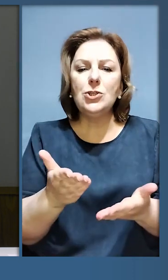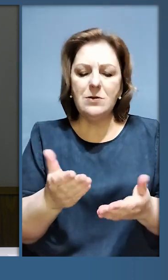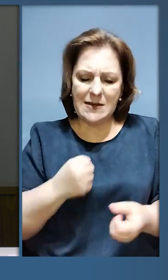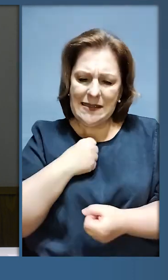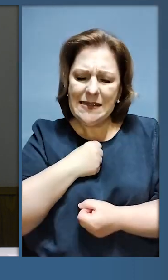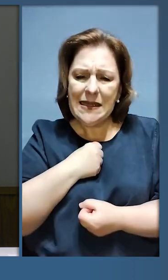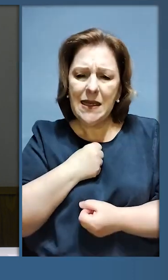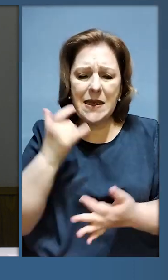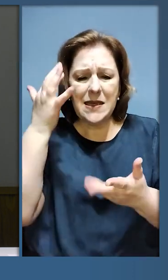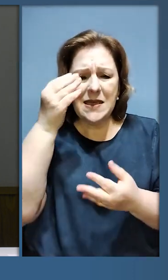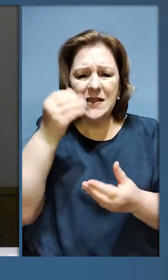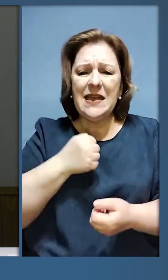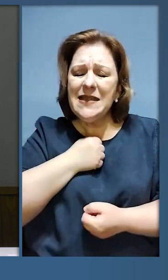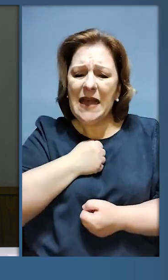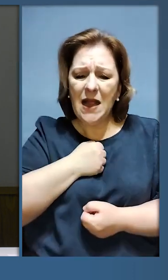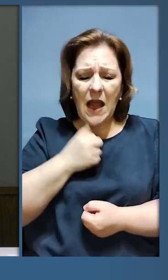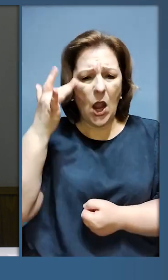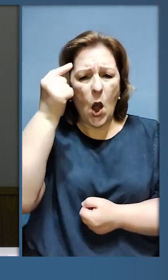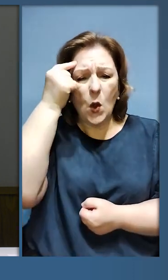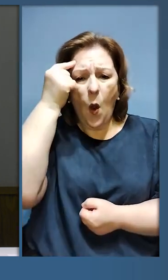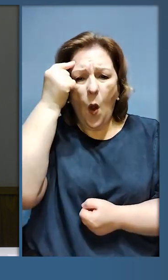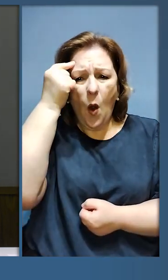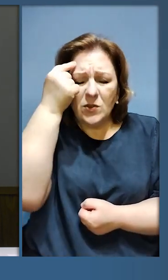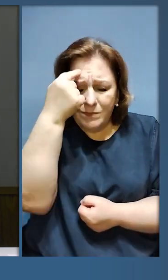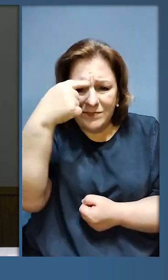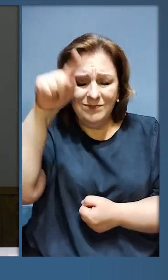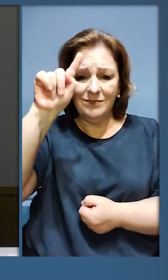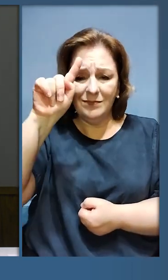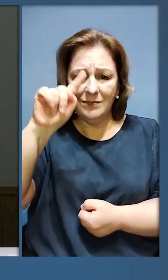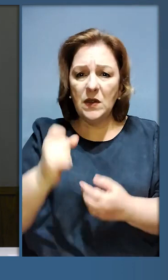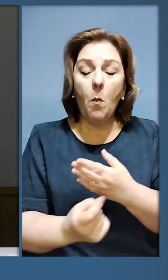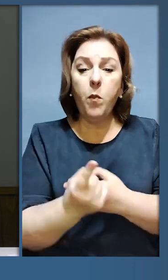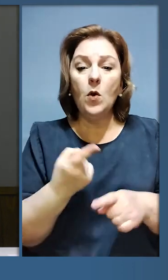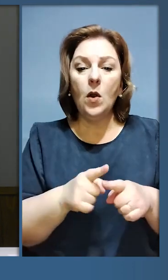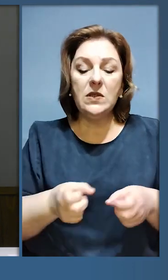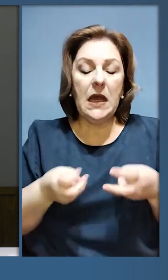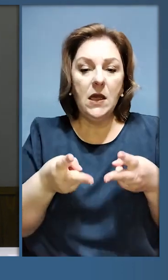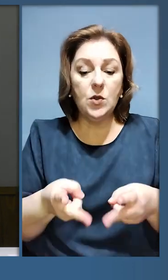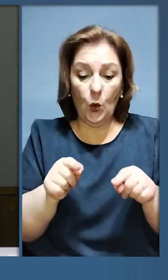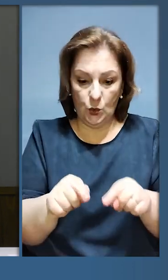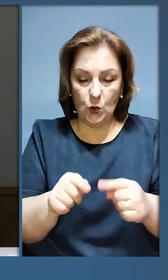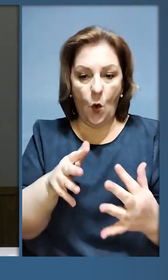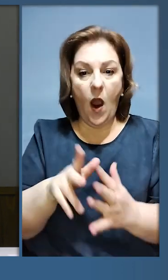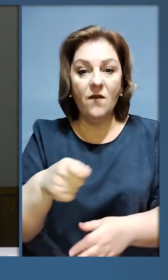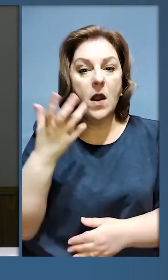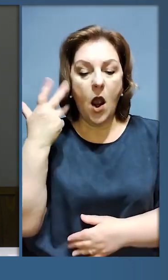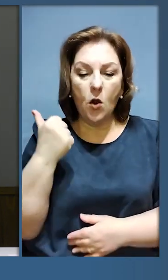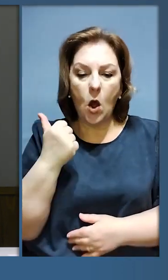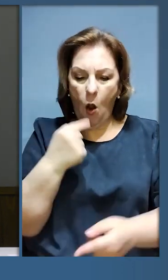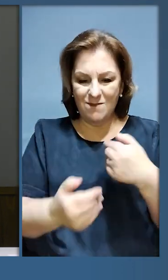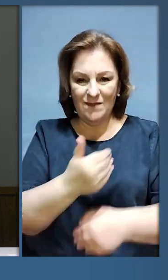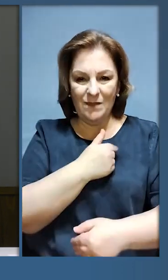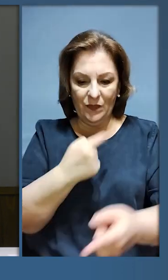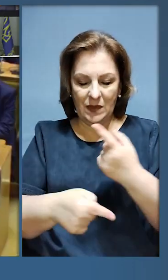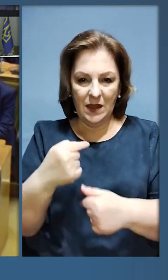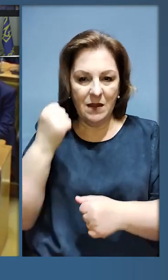відповідальності тих, чий злий, злий розум породив цей злочин, цю війну.